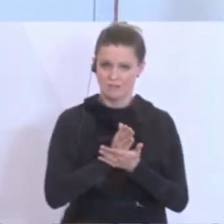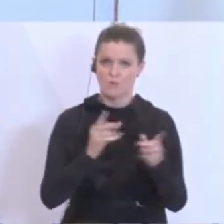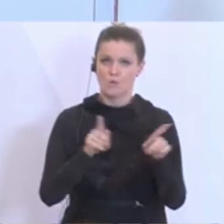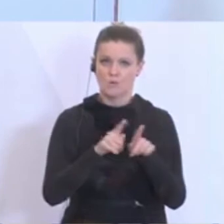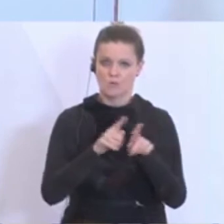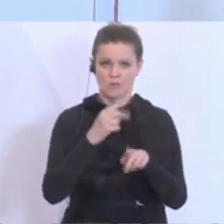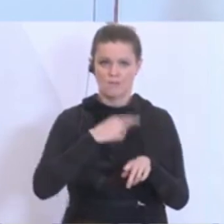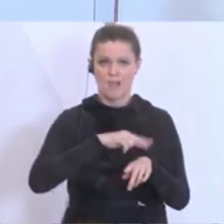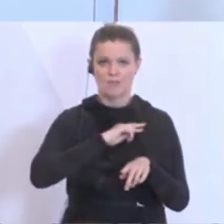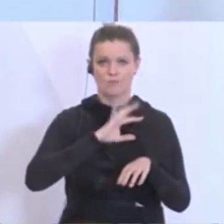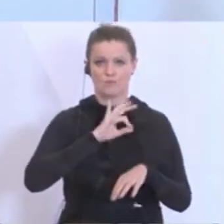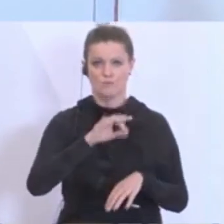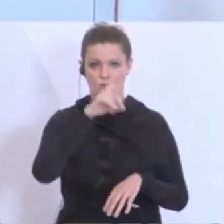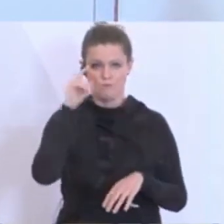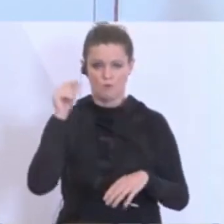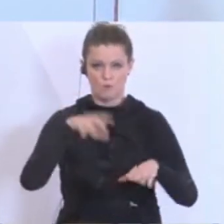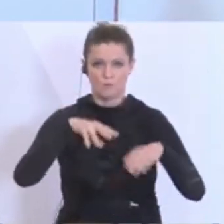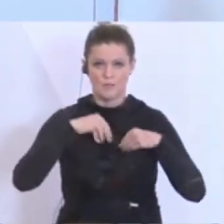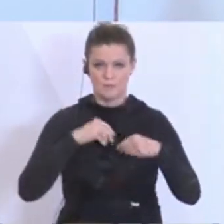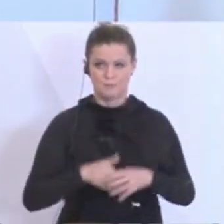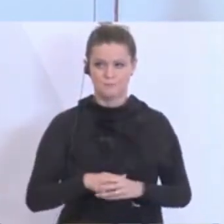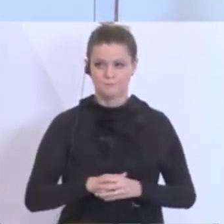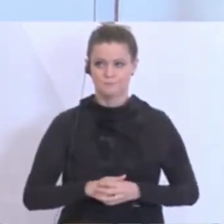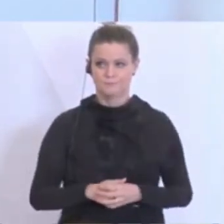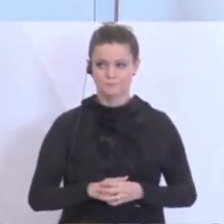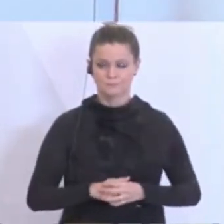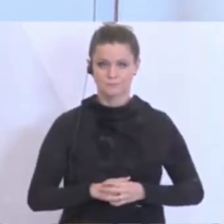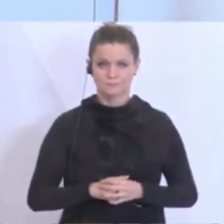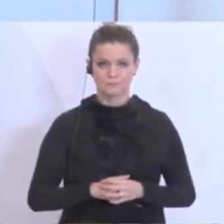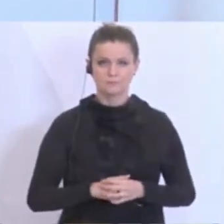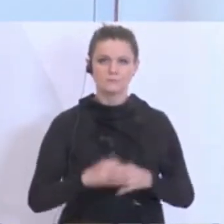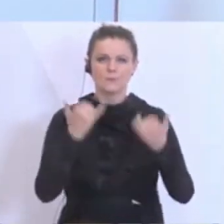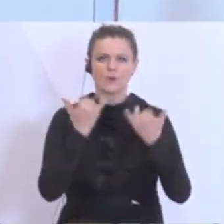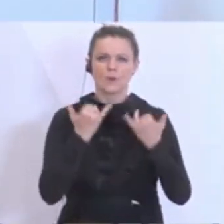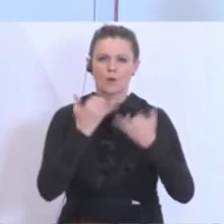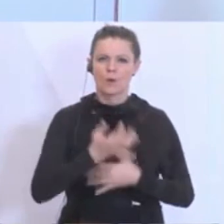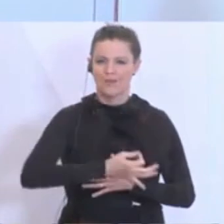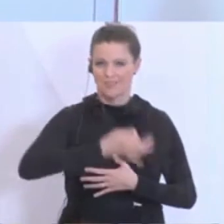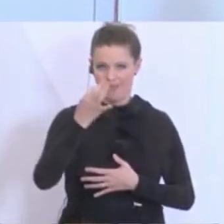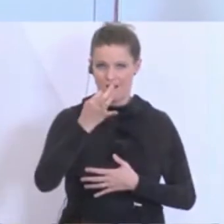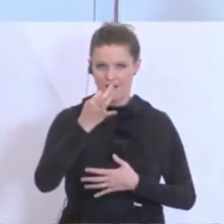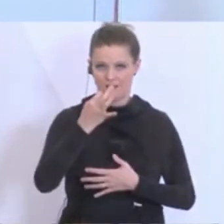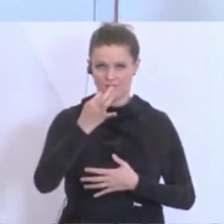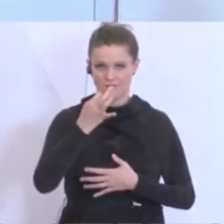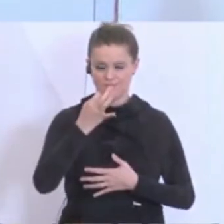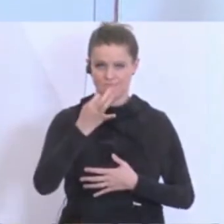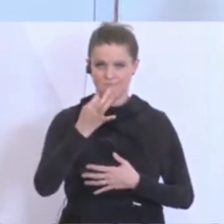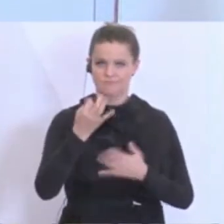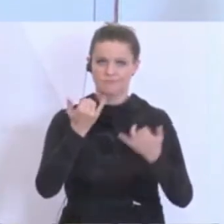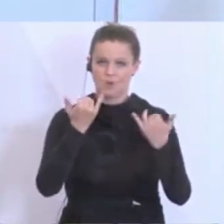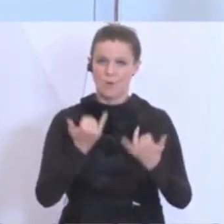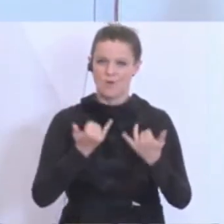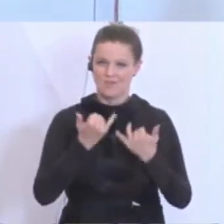für das Volk zu übernehmen. Der heutige Tag, an dem ich mit unserem